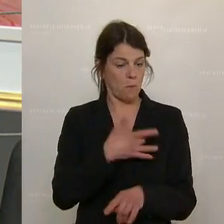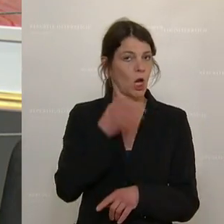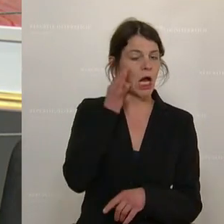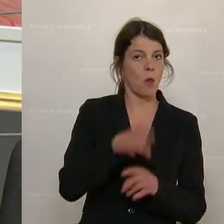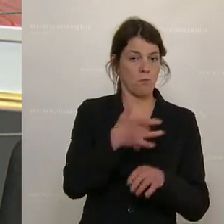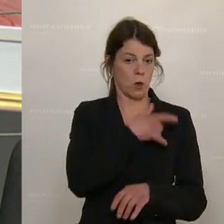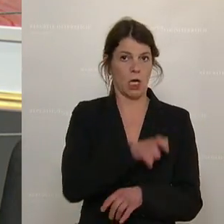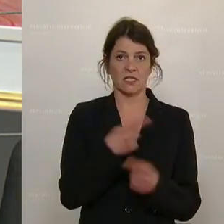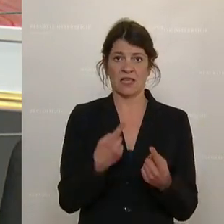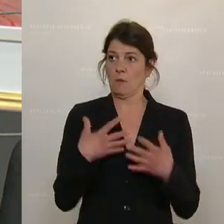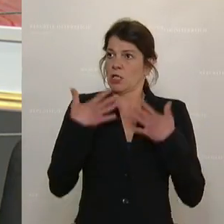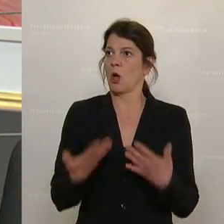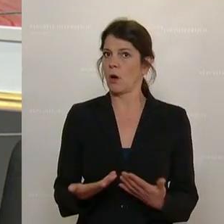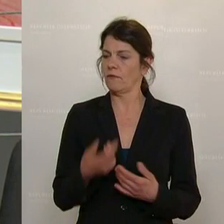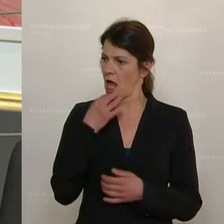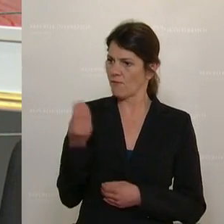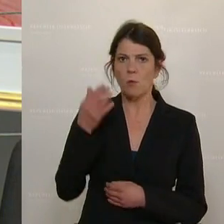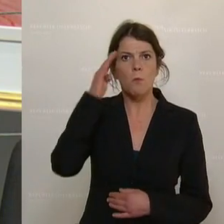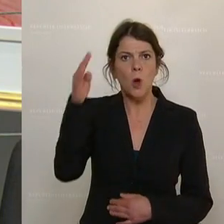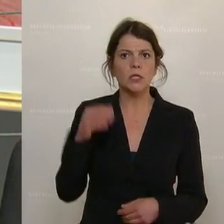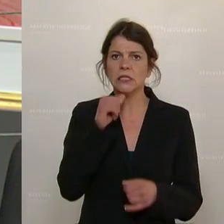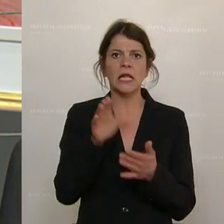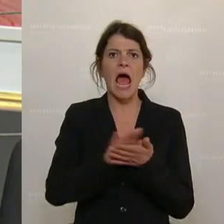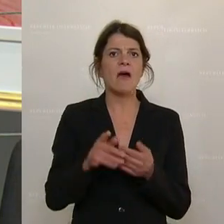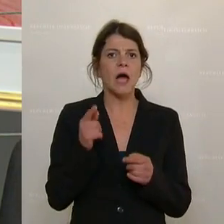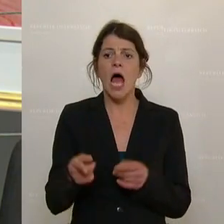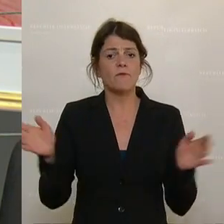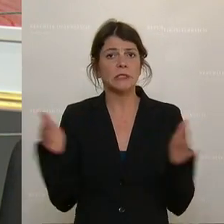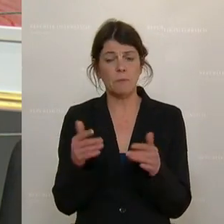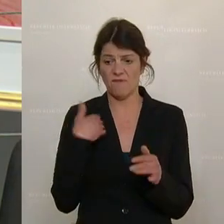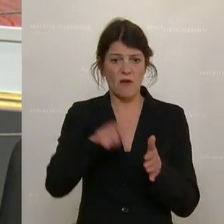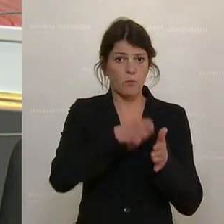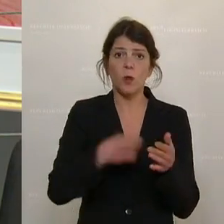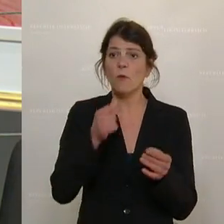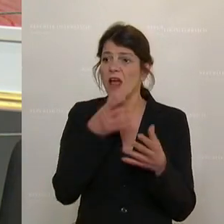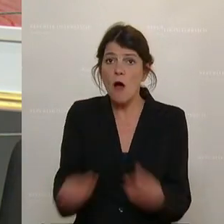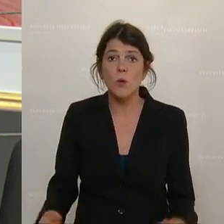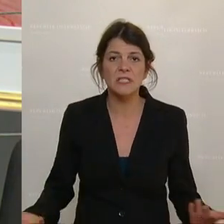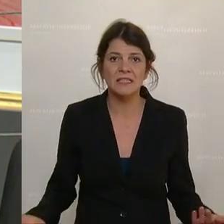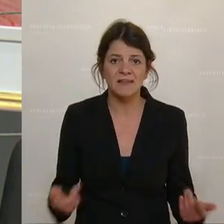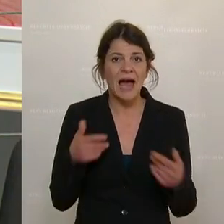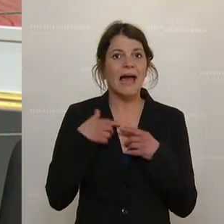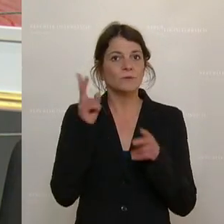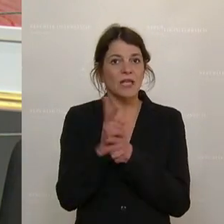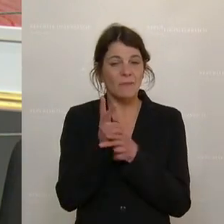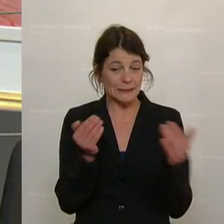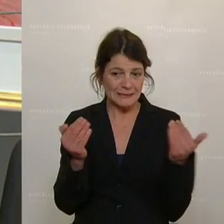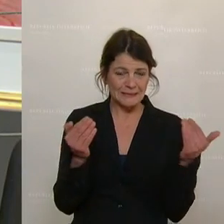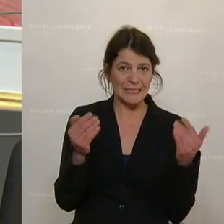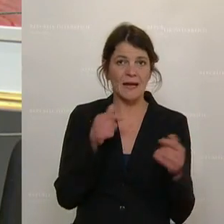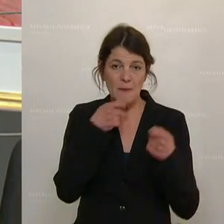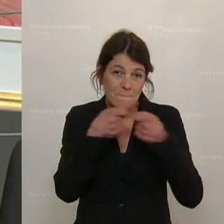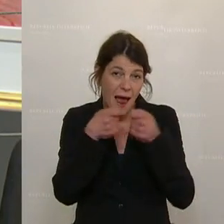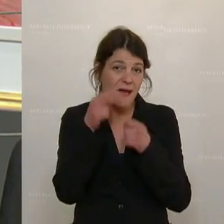und Bürger verstört, dass Sie sagen, warum löst die Polizei nicht einfach eine untersagte Versammlung auf? Weil das Verhältnismäßigkeitsgebot gilt.